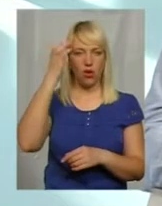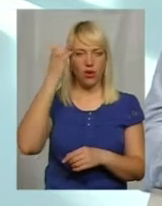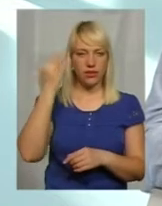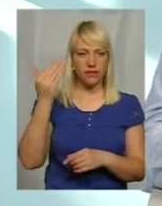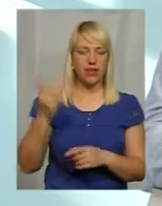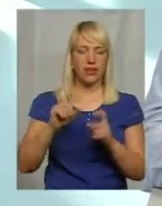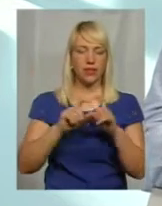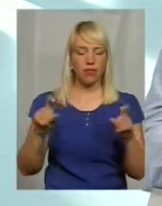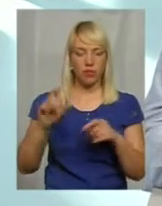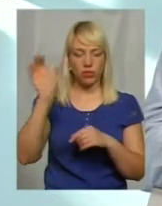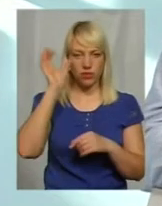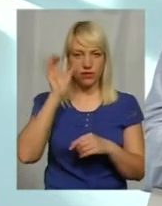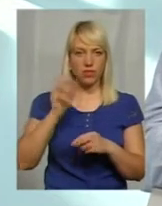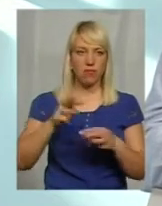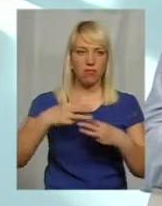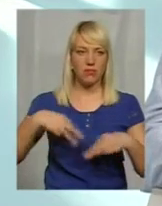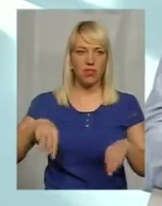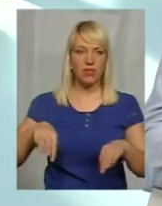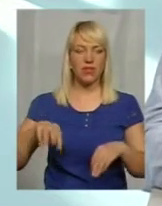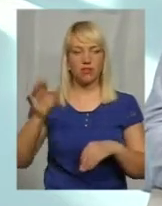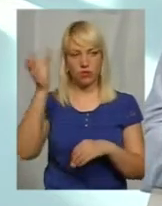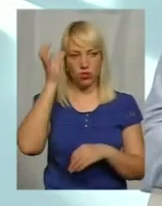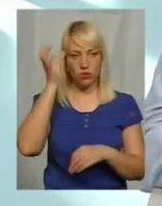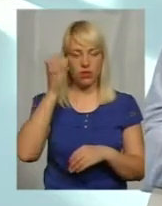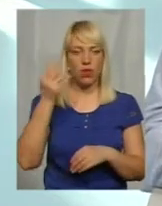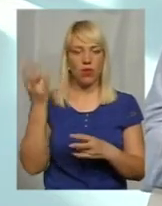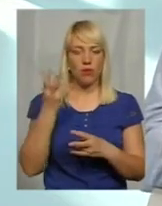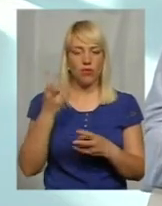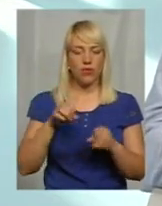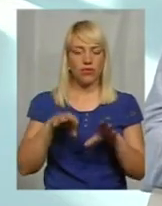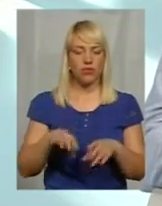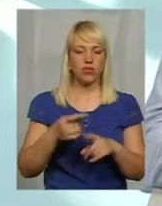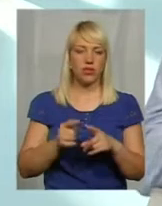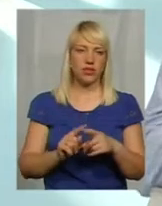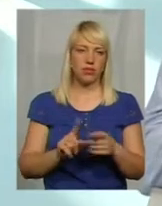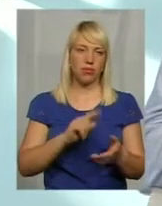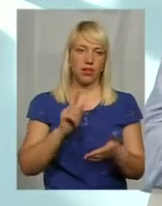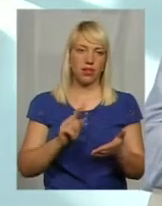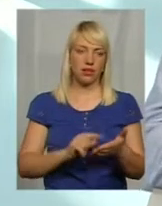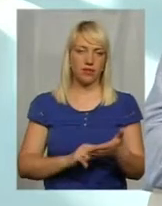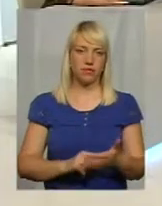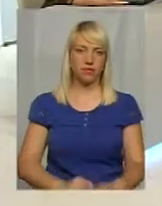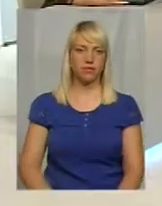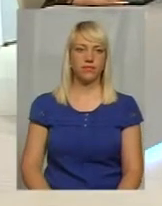департамент міністерства освіти, я думаю, що це питання іменно в розрізі